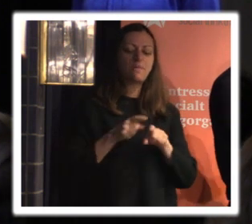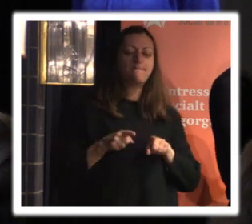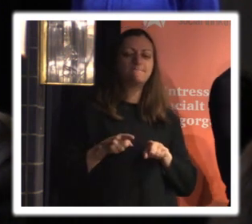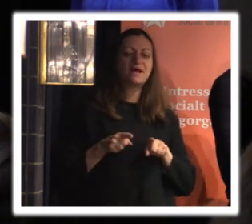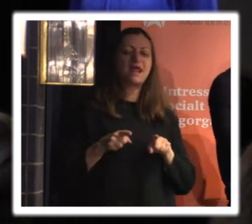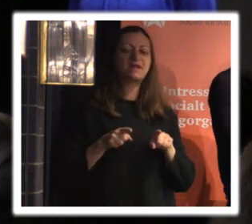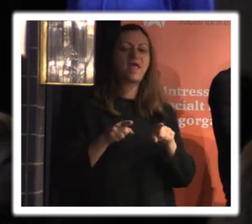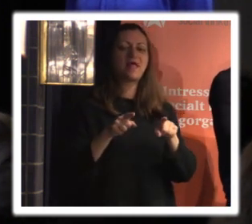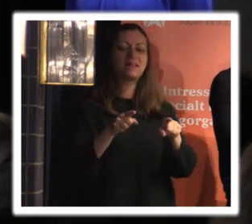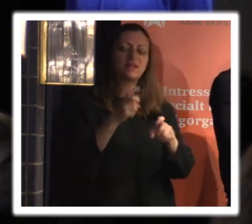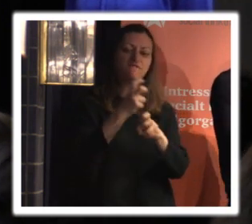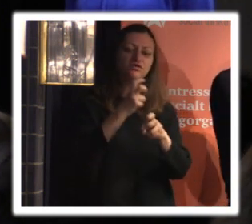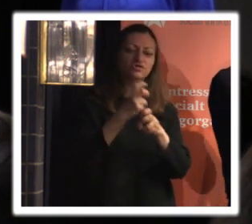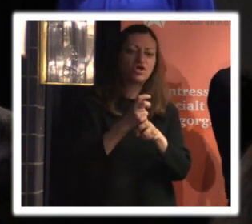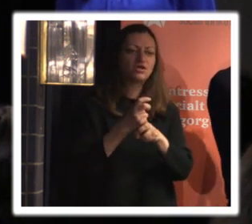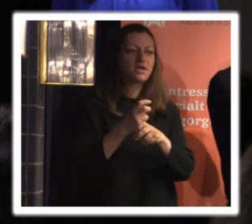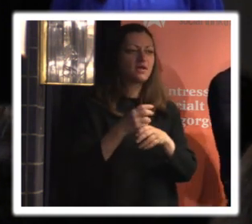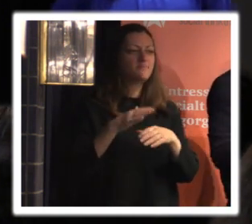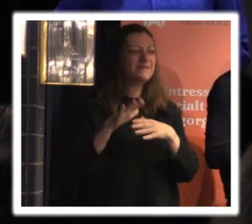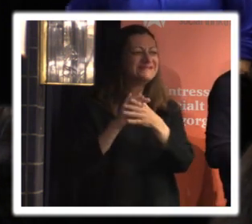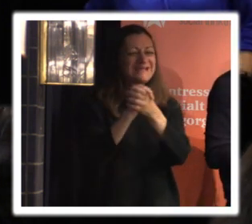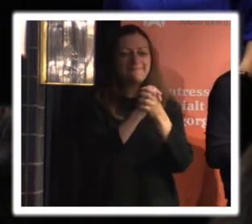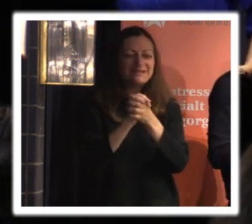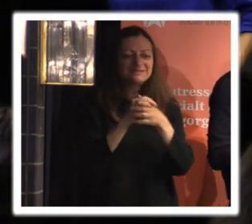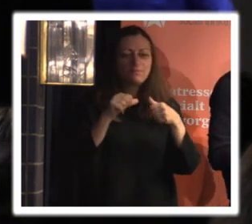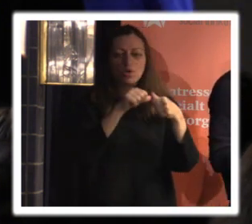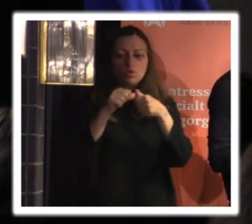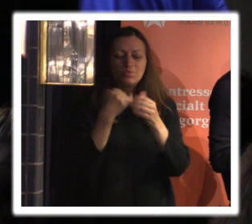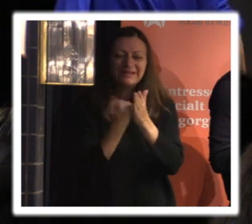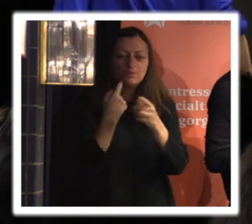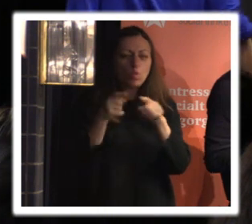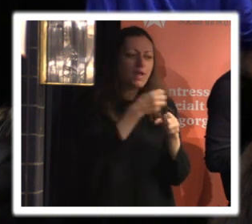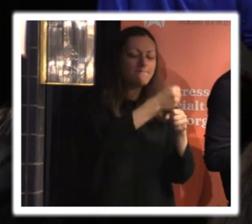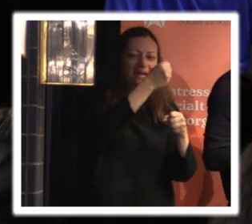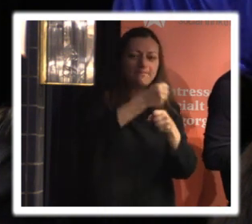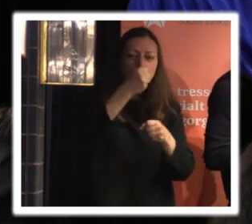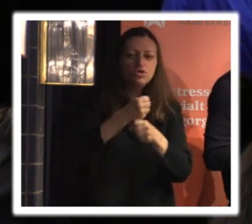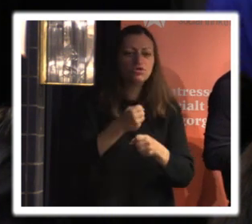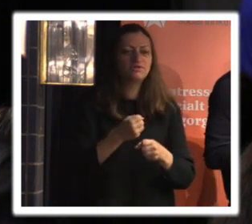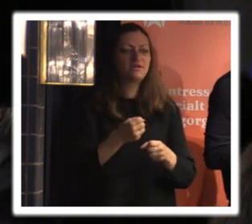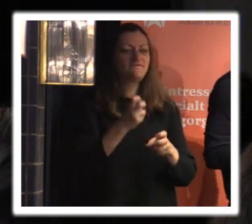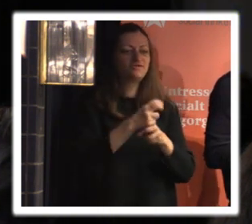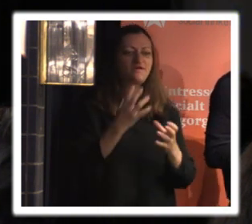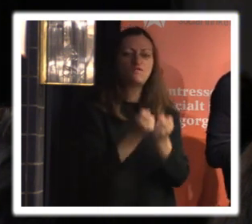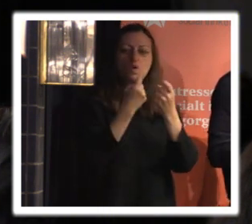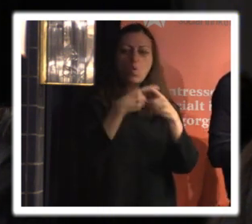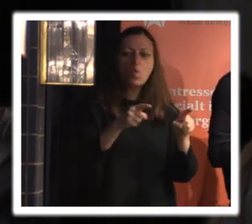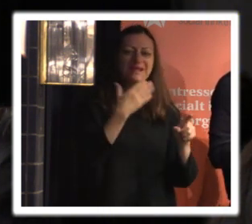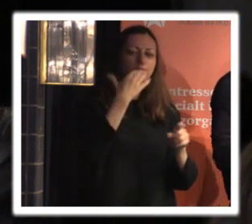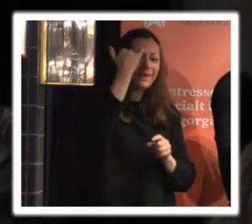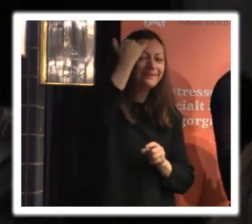det här tror jag att försöka organisera sig i paraplyerna och de här goda idéerna om olika